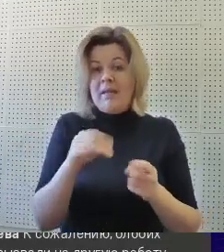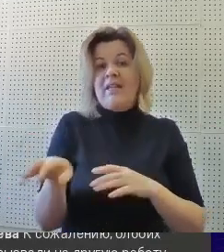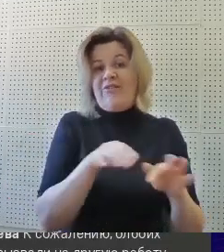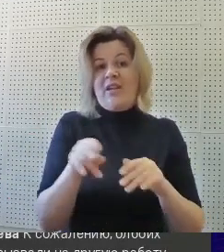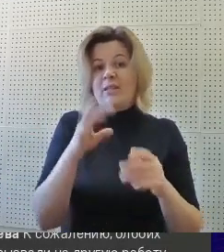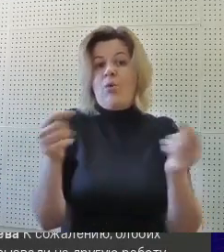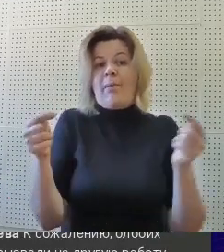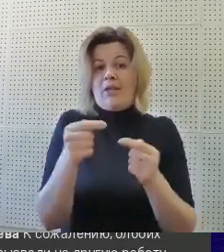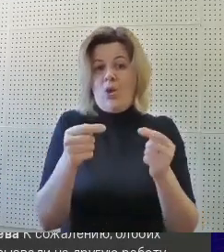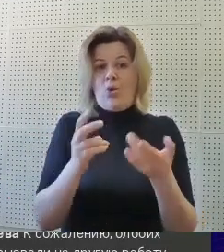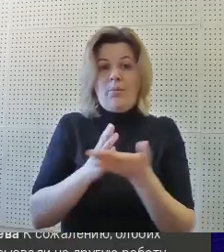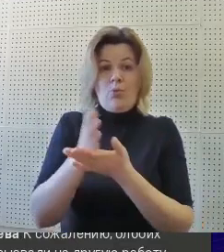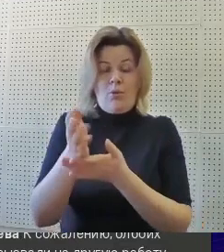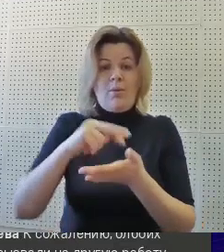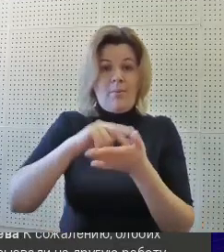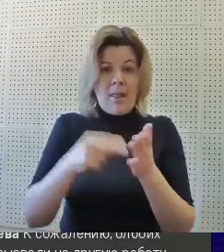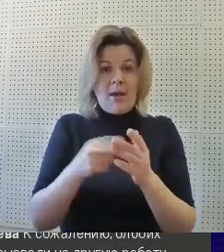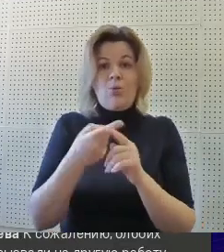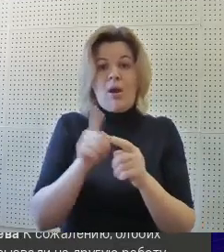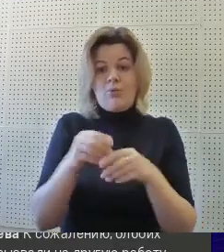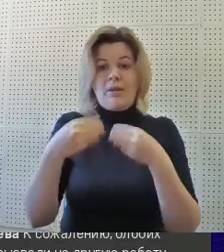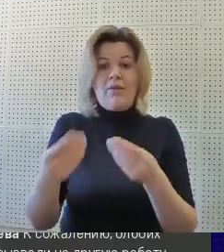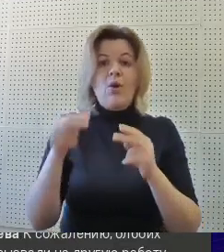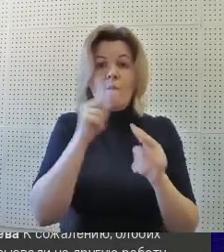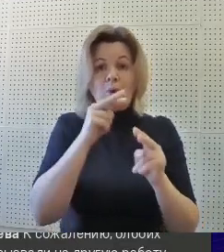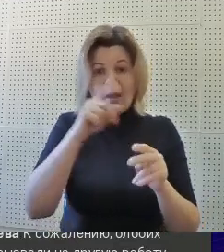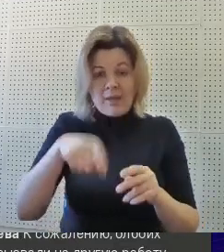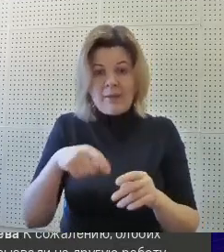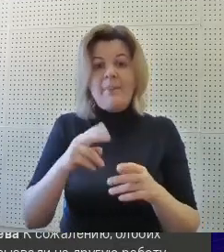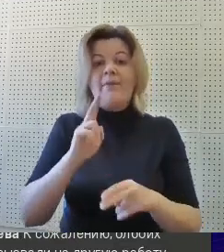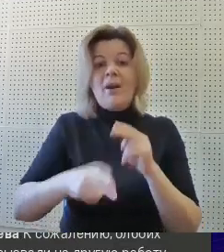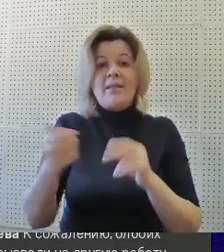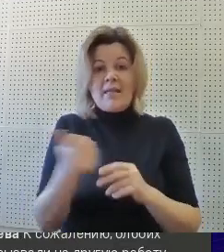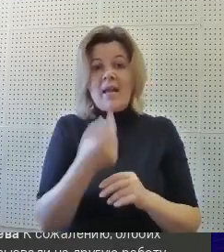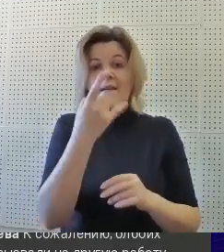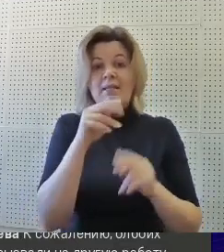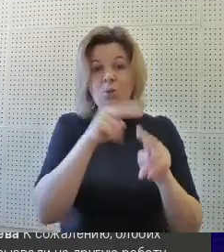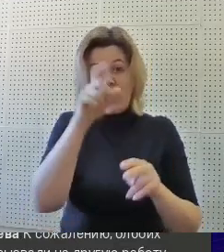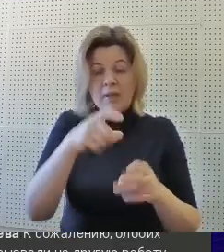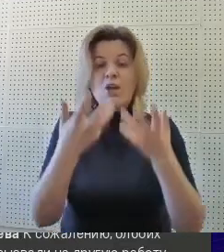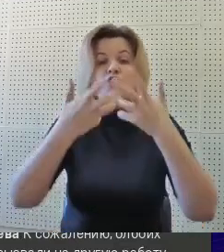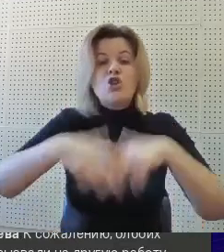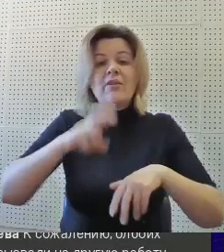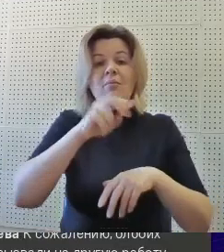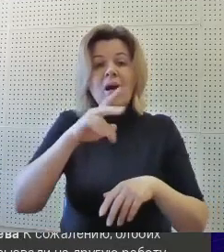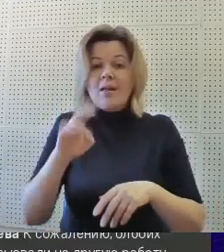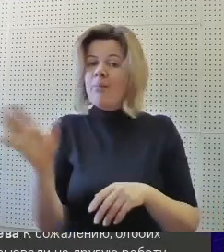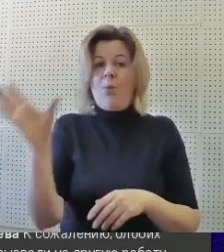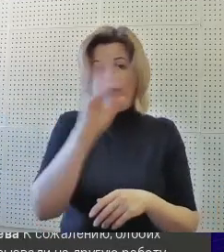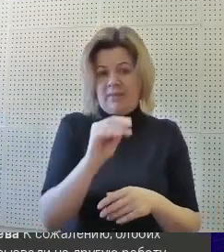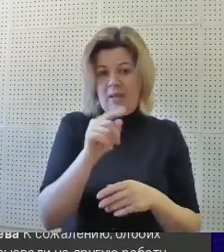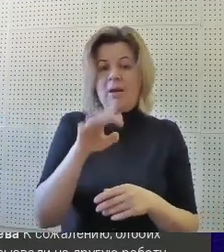маршруту, который выстраивали кураторы. В конце недели один из кураторов проекта подсчитывал баллы по всем